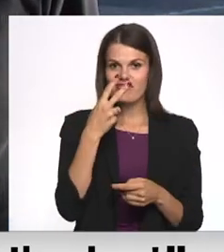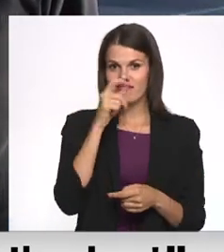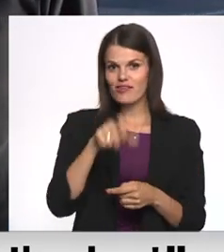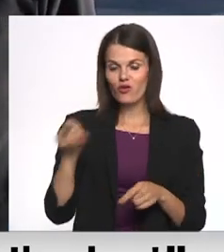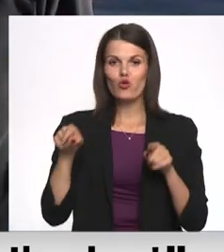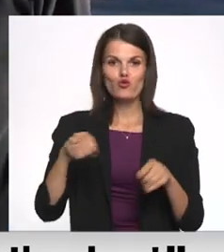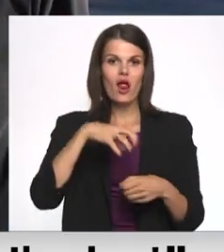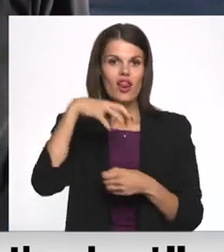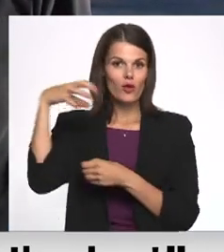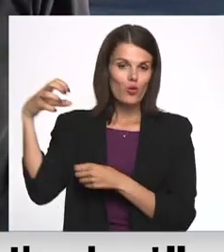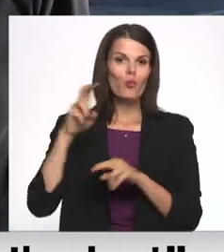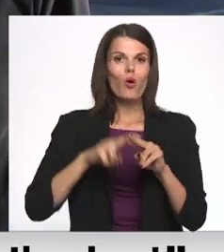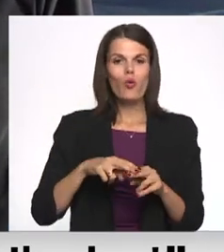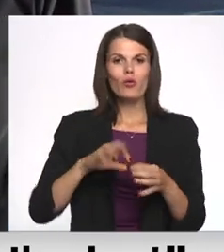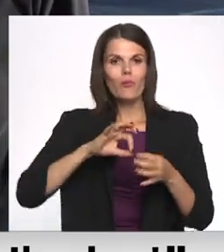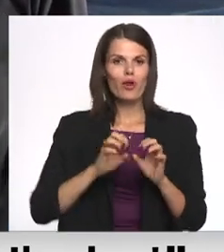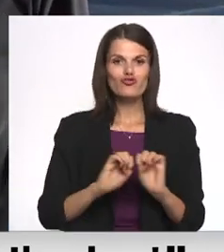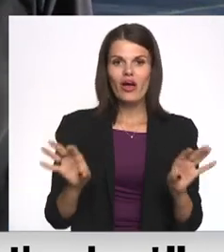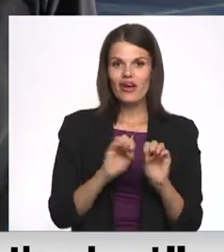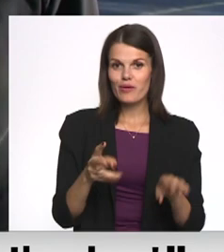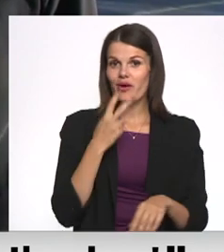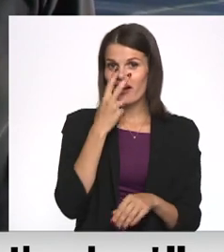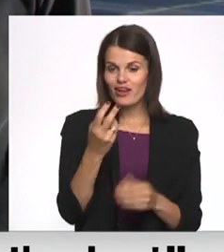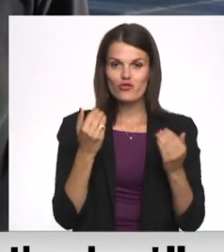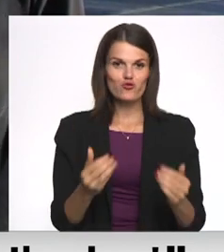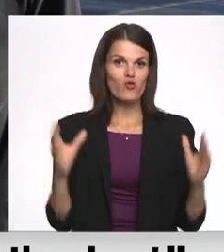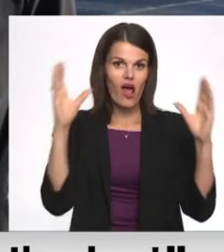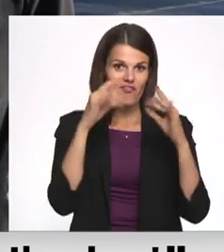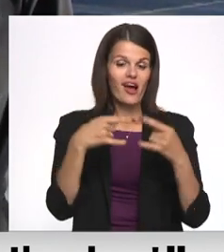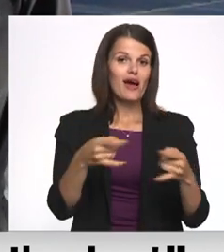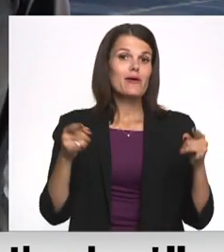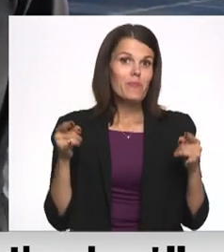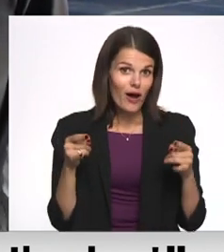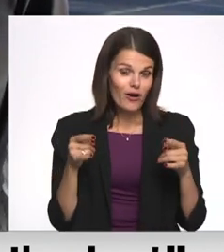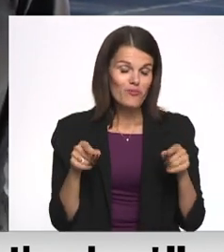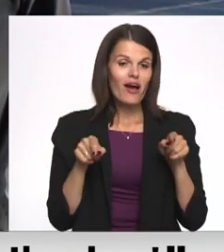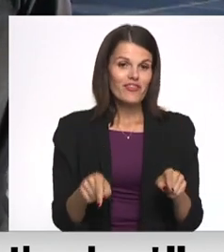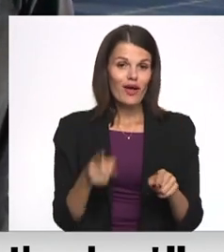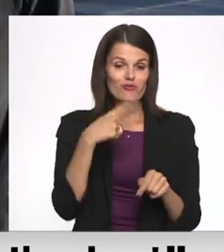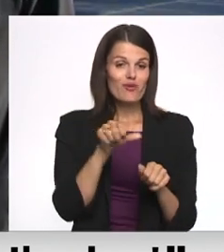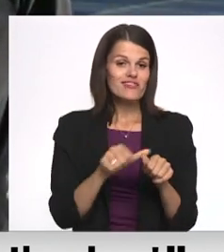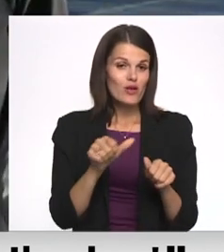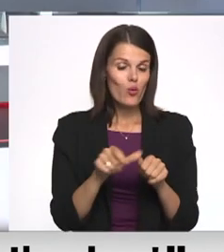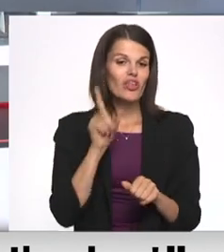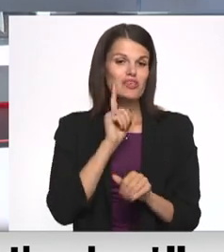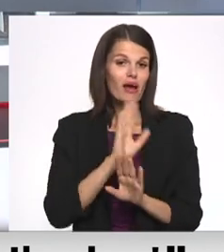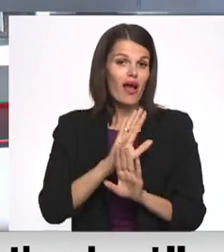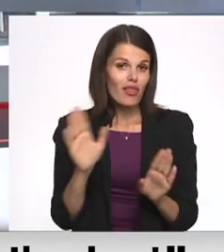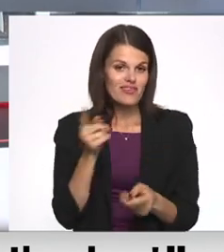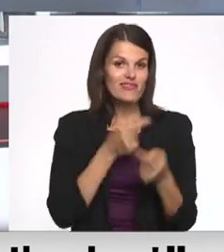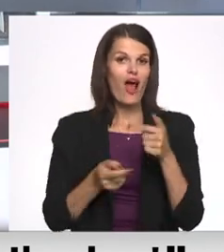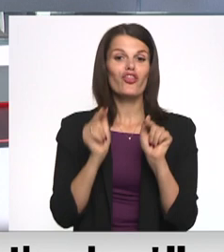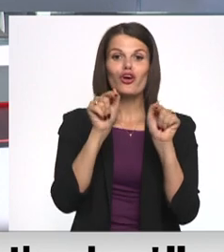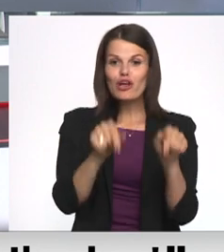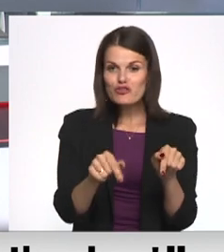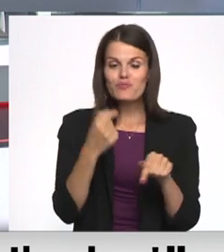šo lidojumu un plašāku reportāžu redzēs šokar panorāmā. Tas mums no siguldas. Pagaidām viss mēs atgriežamies studijā pie tevis,